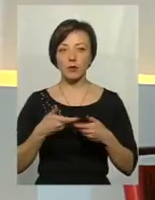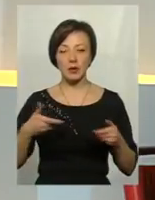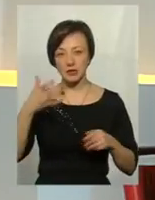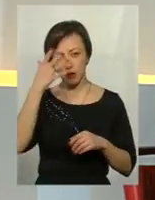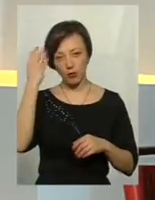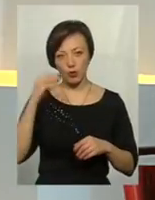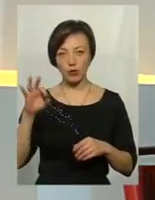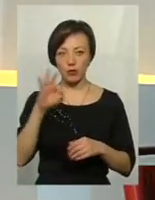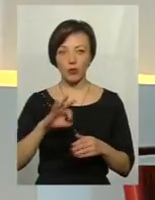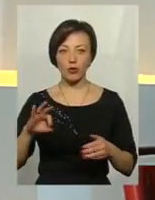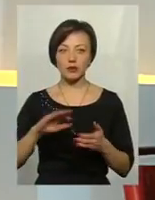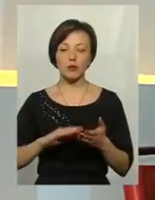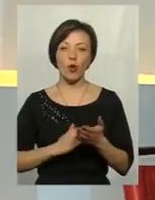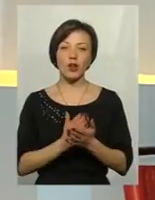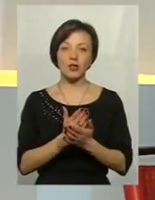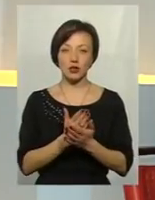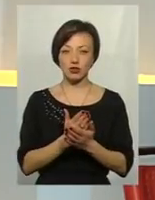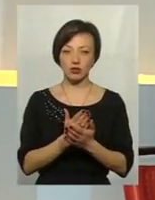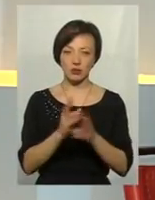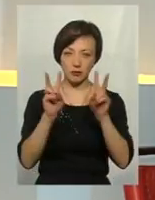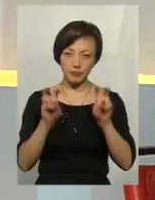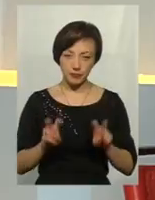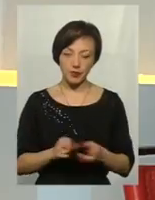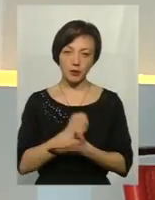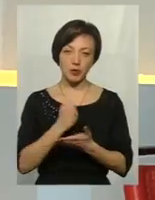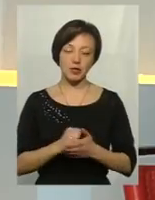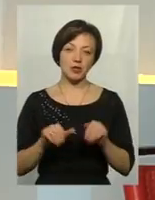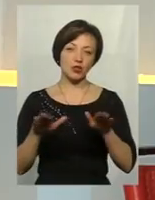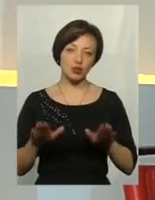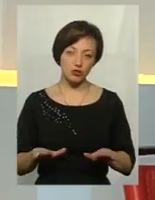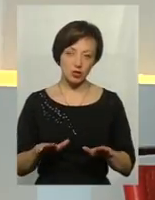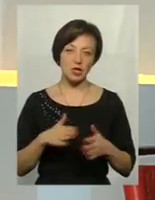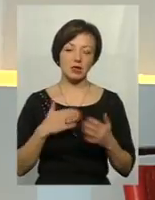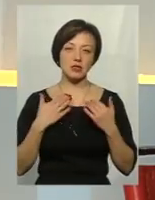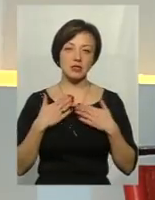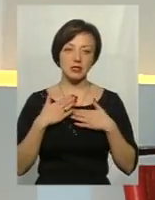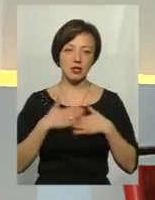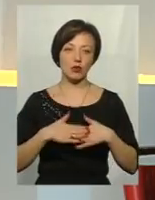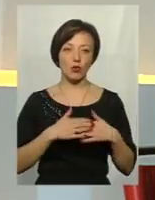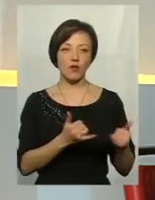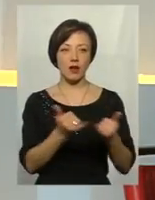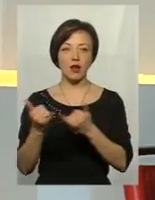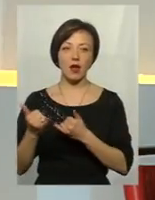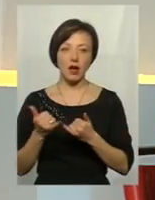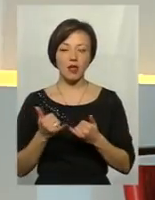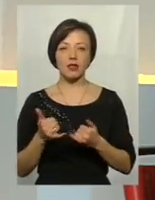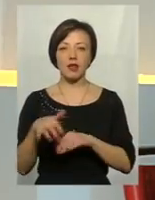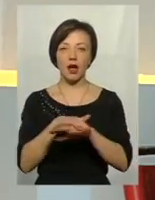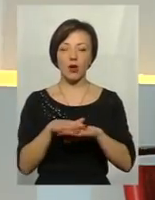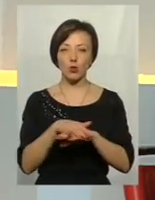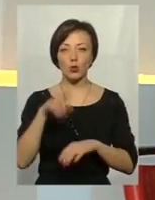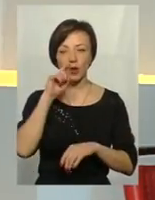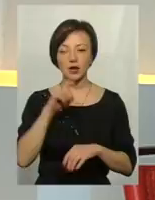політичні забарвлення і прийняли рішення, яке задовільняє сьогодні народ України, яке захищає тих